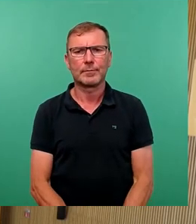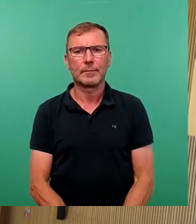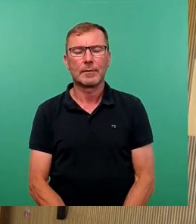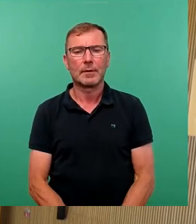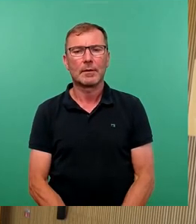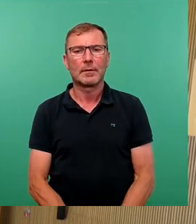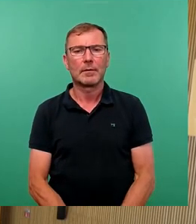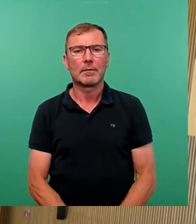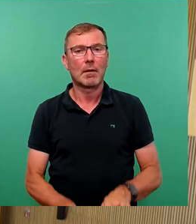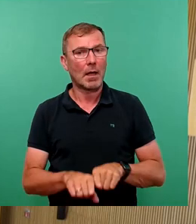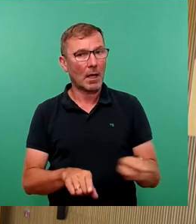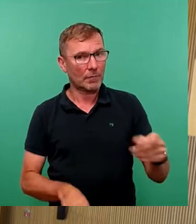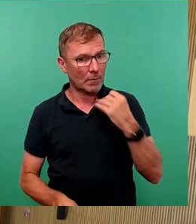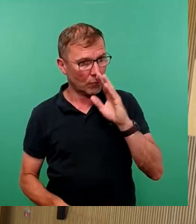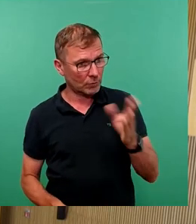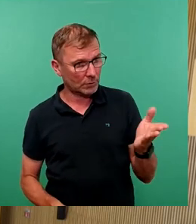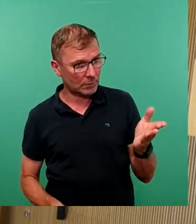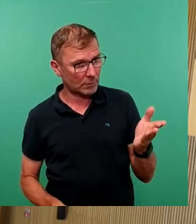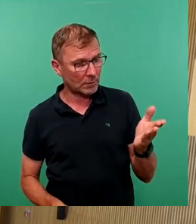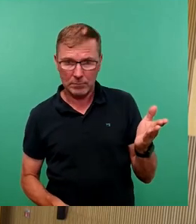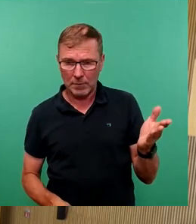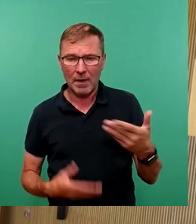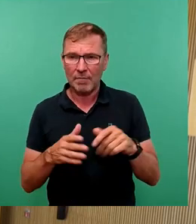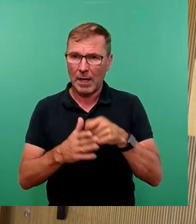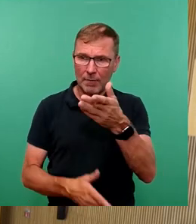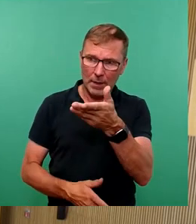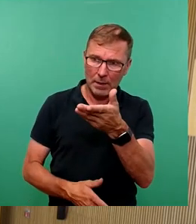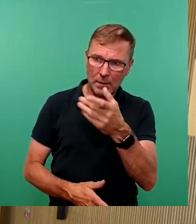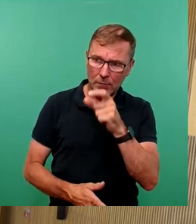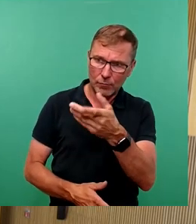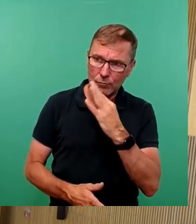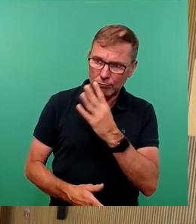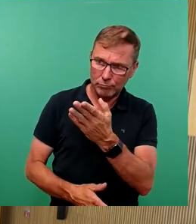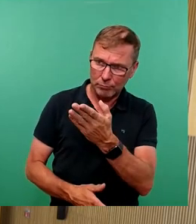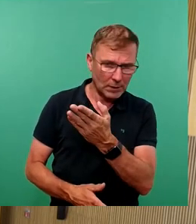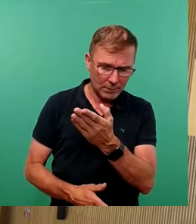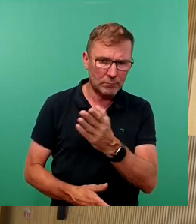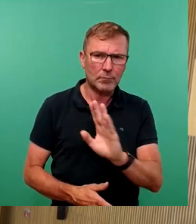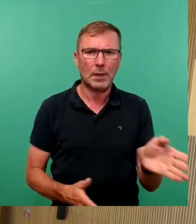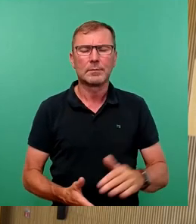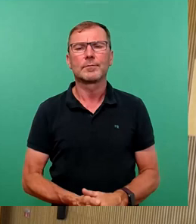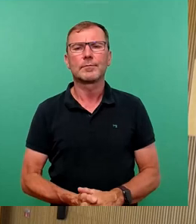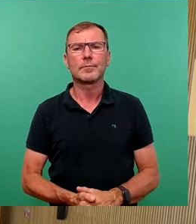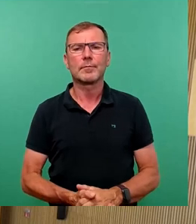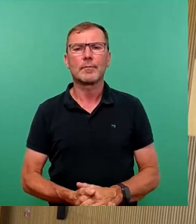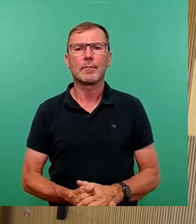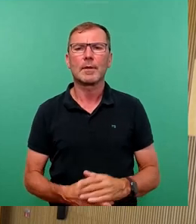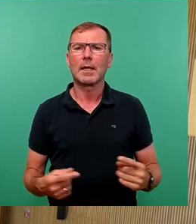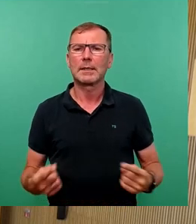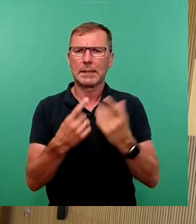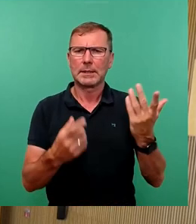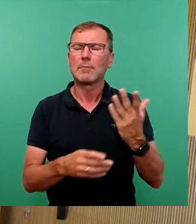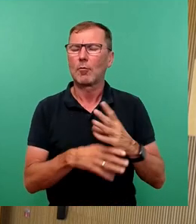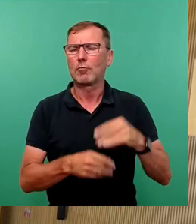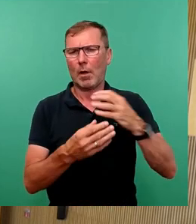das Wort gewünscht? Wird Freie Wähler, Freie Bürger das Wort gewünscht? Nein? Mit Dissidenten hatten wir eingebracht,